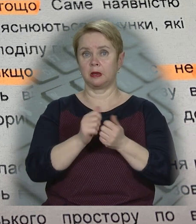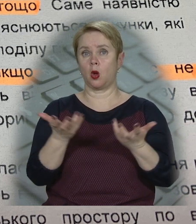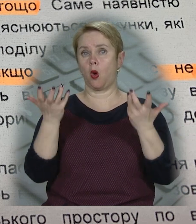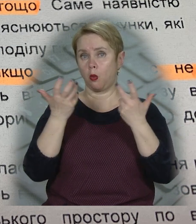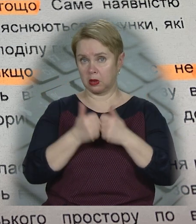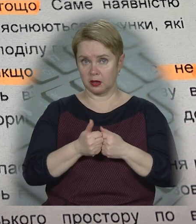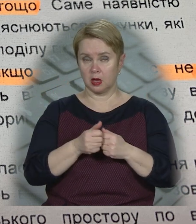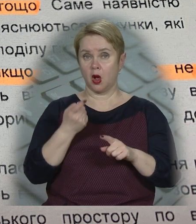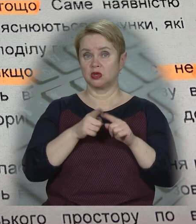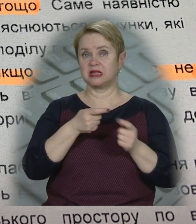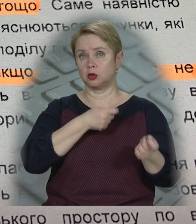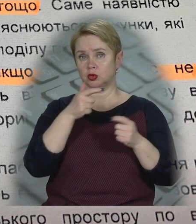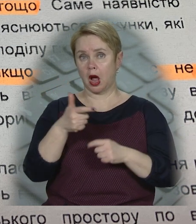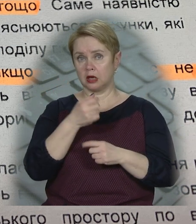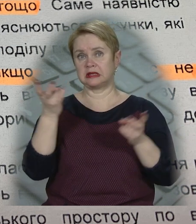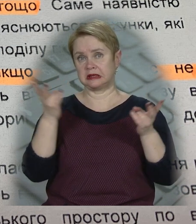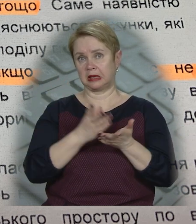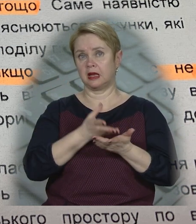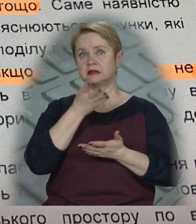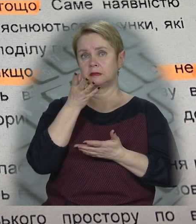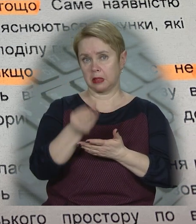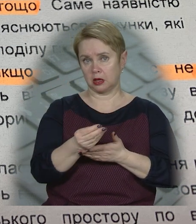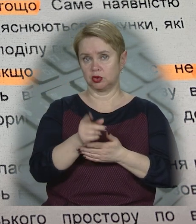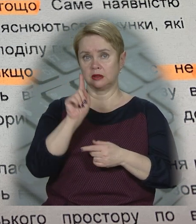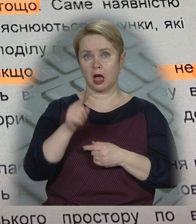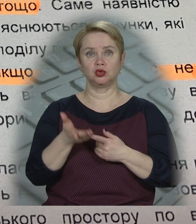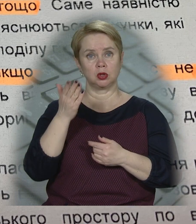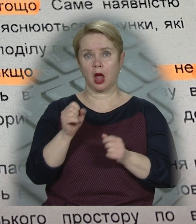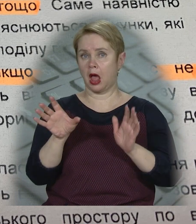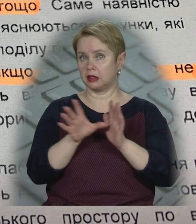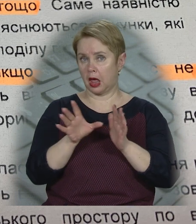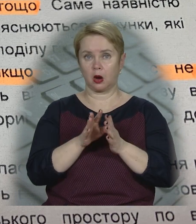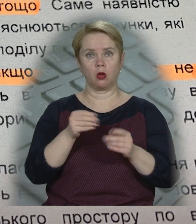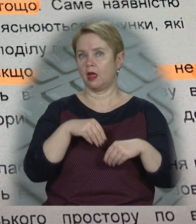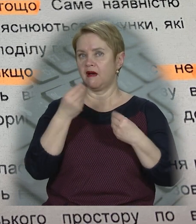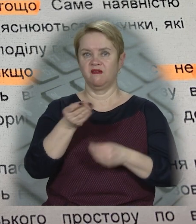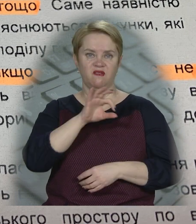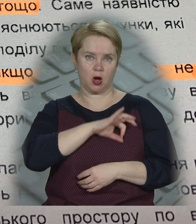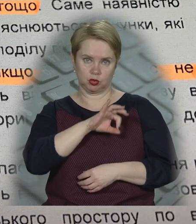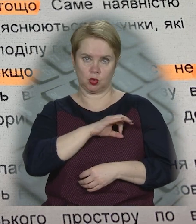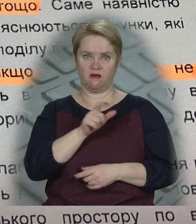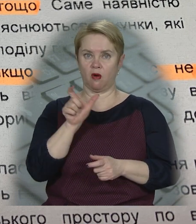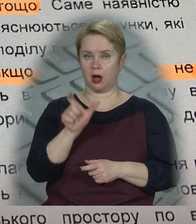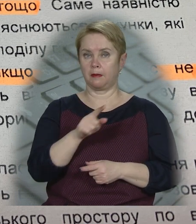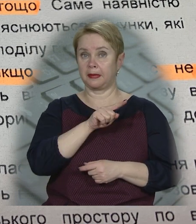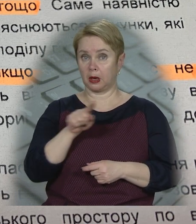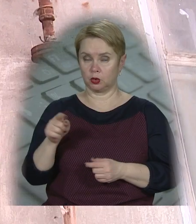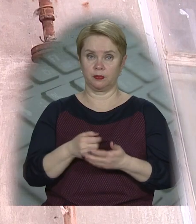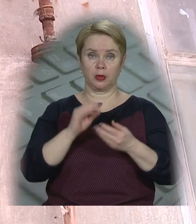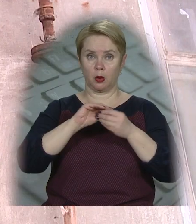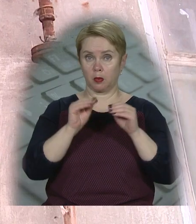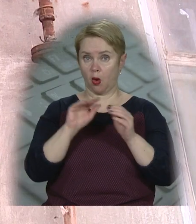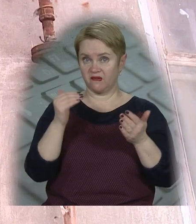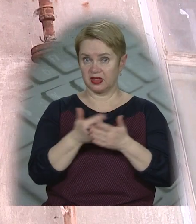заміну обладнання. Отже, за доставку газу треба сплачувати, навіть якщо енергоресурс не використовується в окремі періоди.